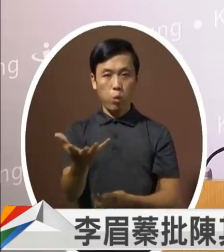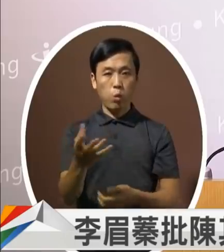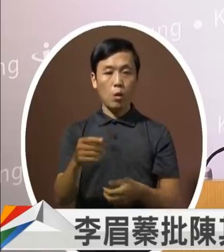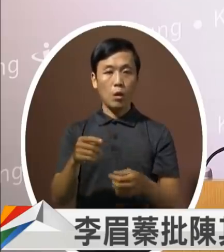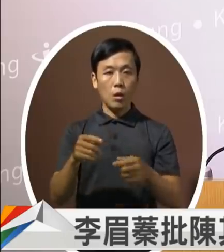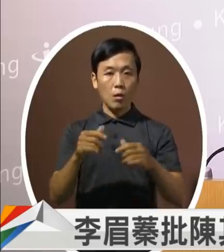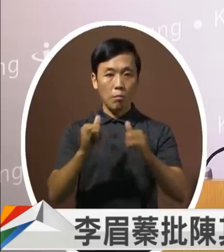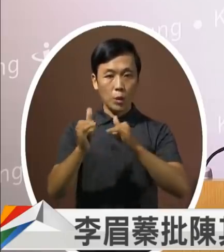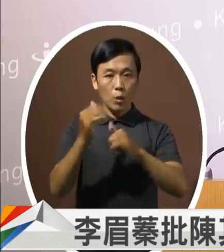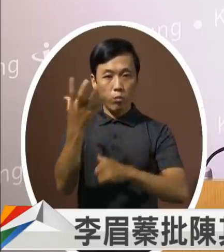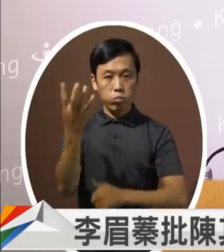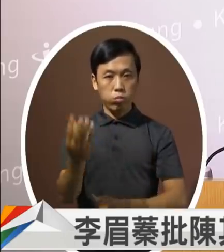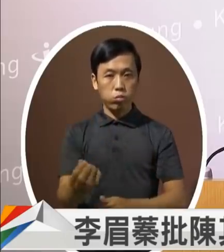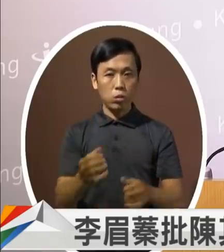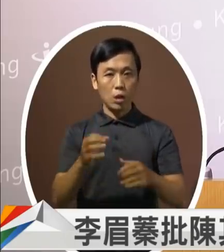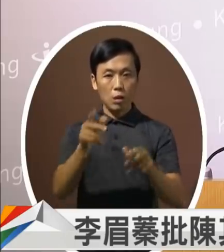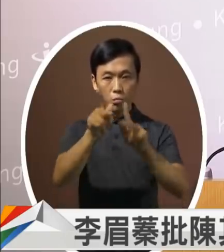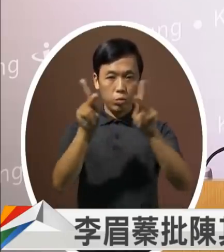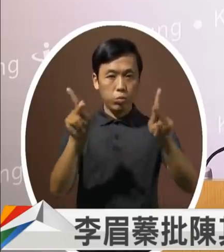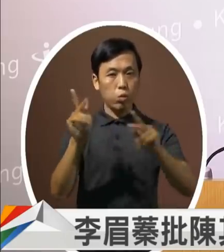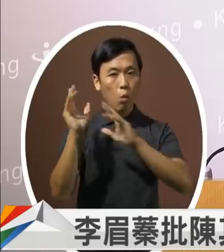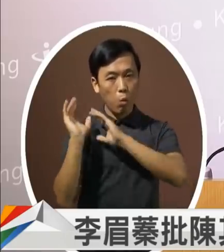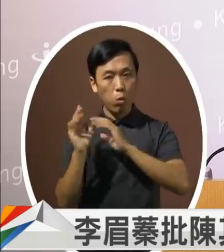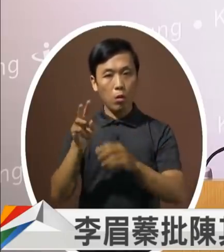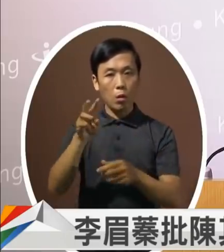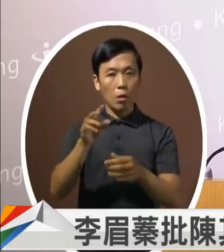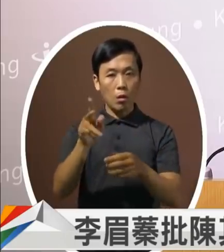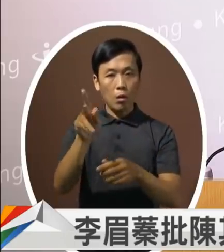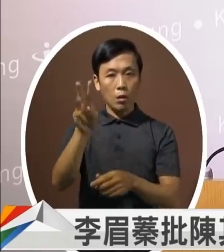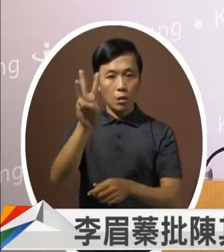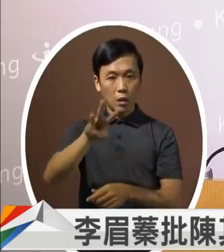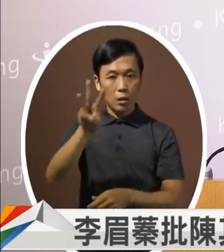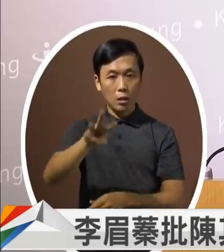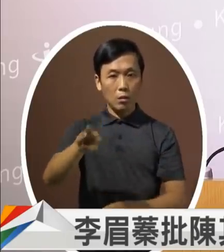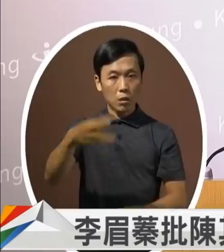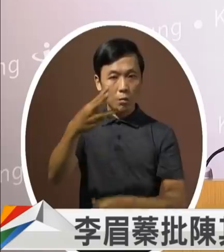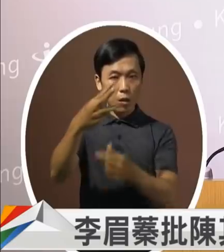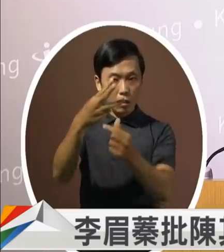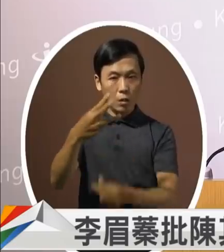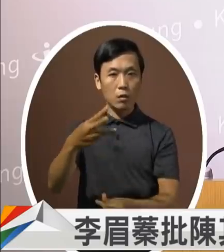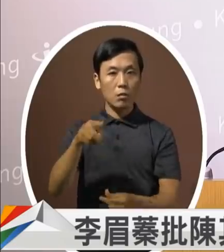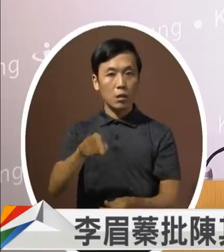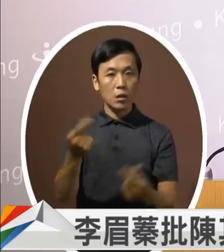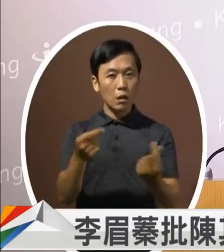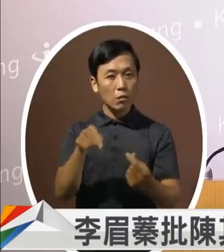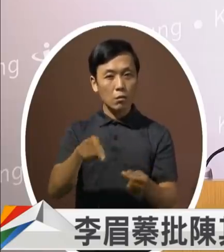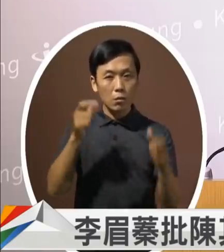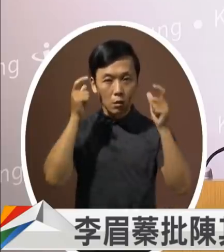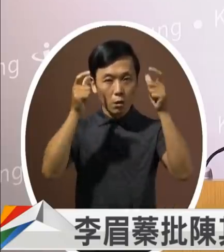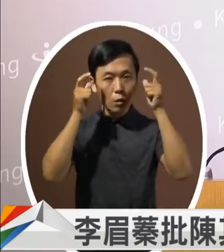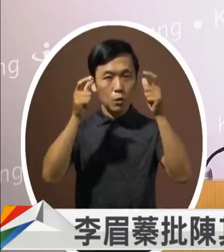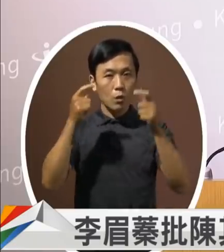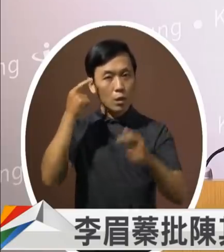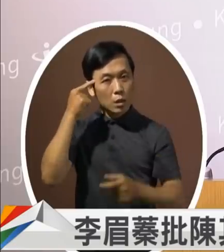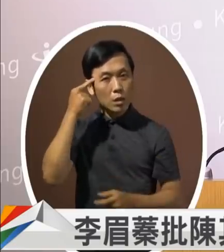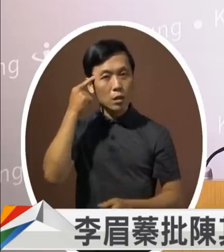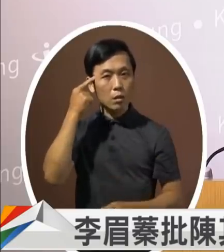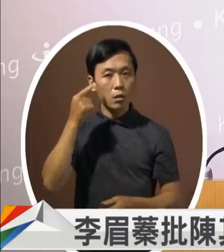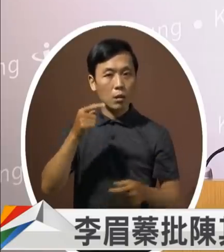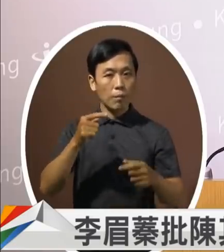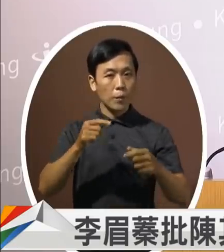财政赤字非常严重负债3300亿这样子的高雄我们要来挑战